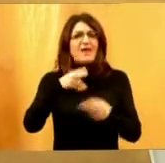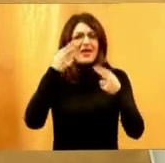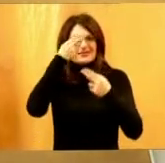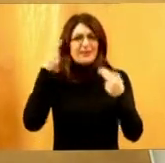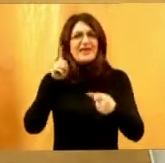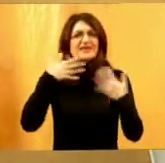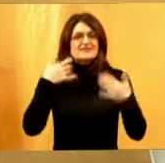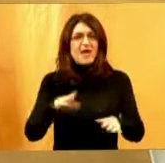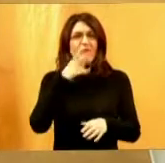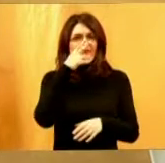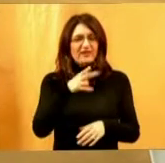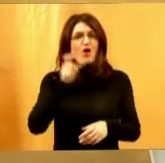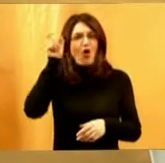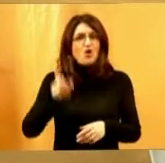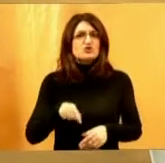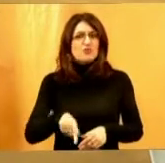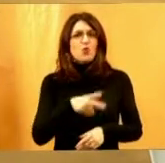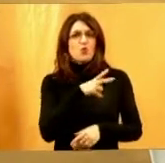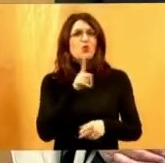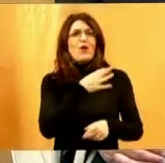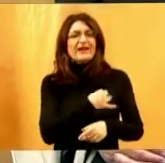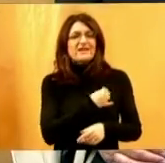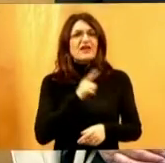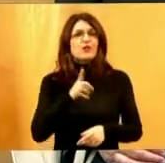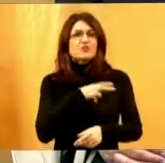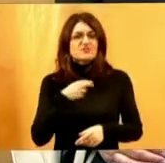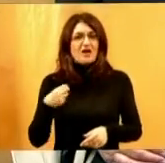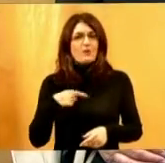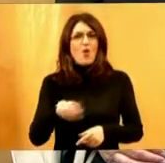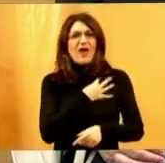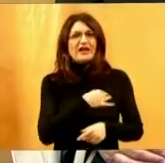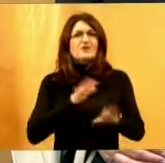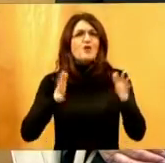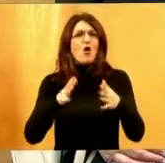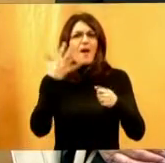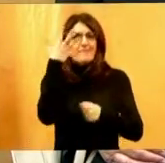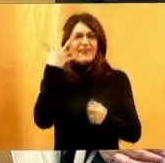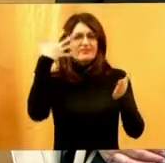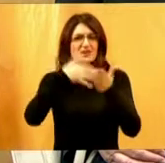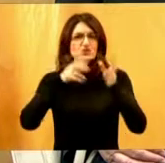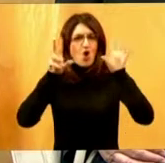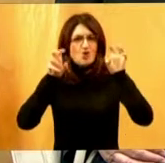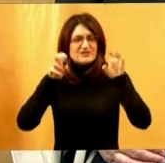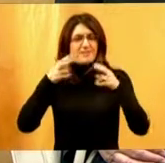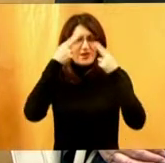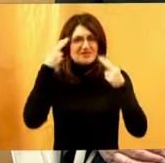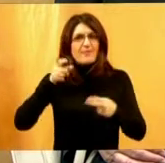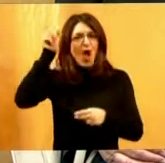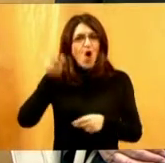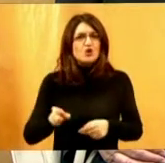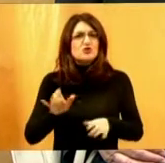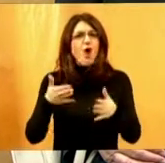osoba? A koliko baš u Zagrebu? U Hrvatskoj je ukupno oko 5800 slijepih osoba, od čega je oko